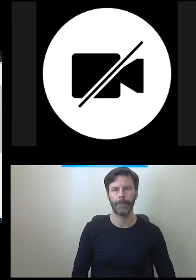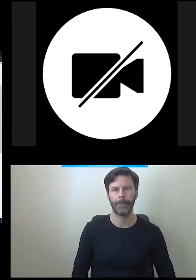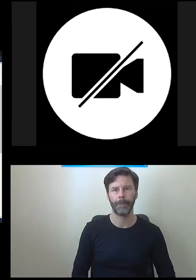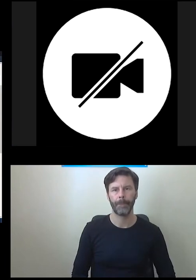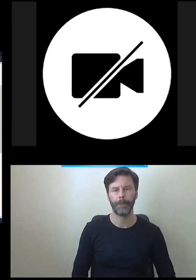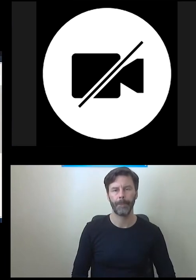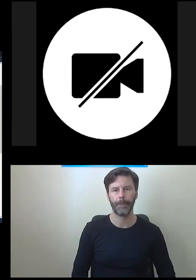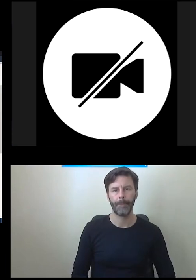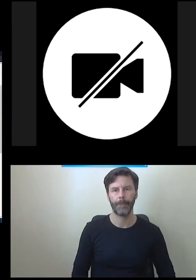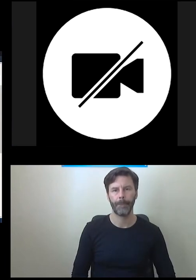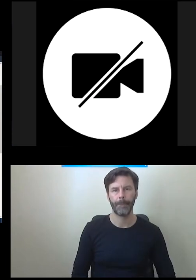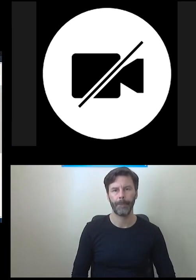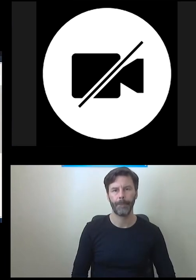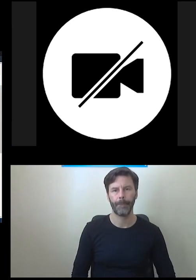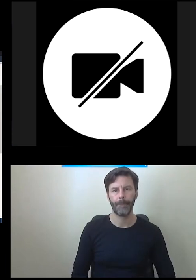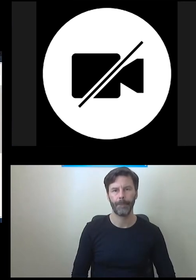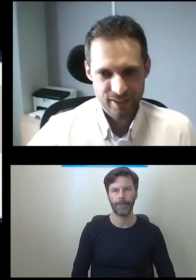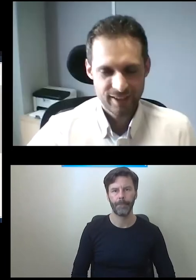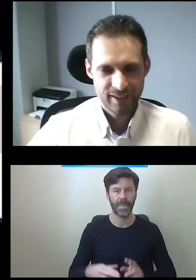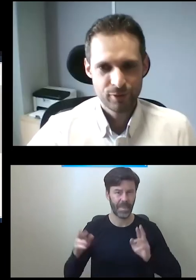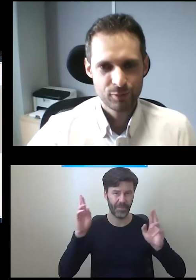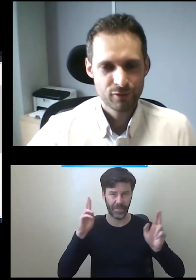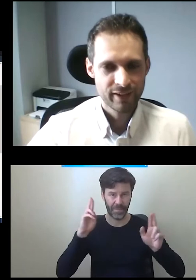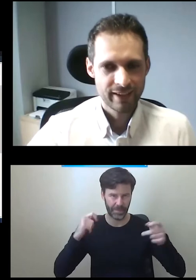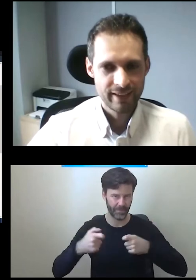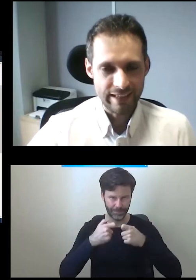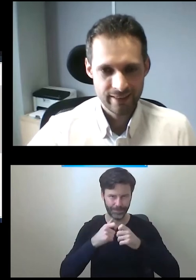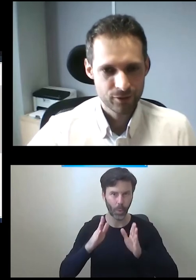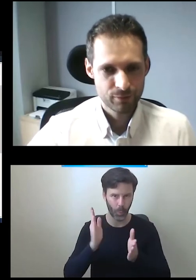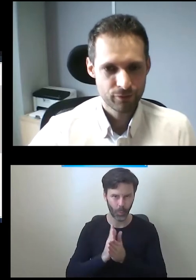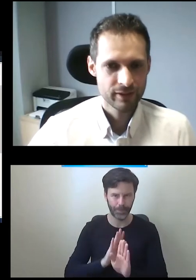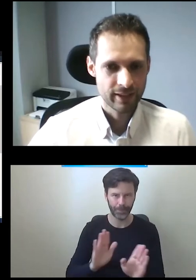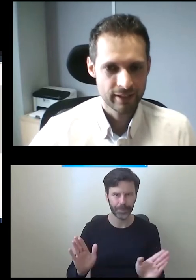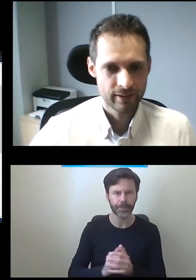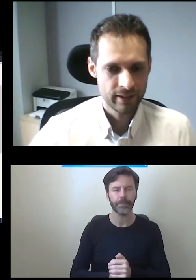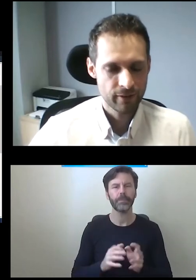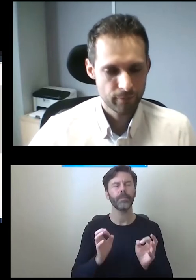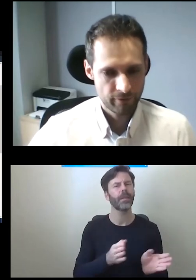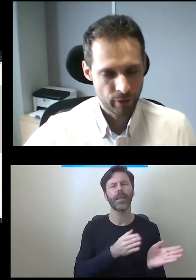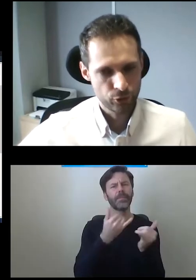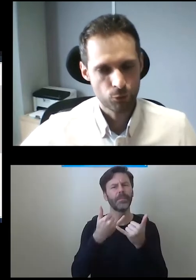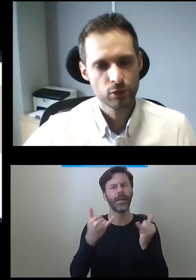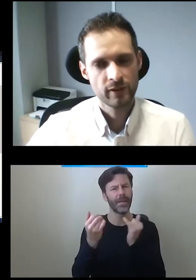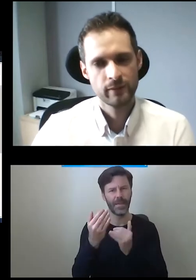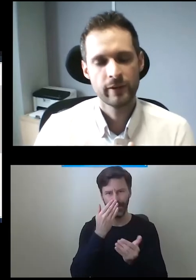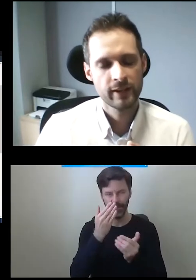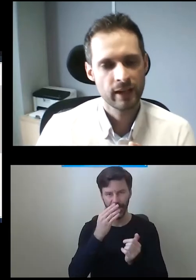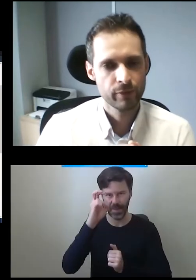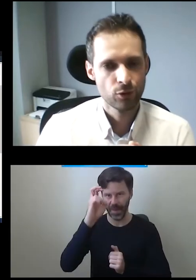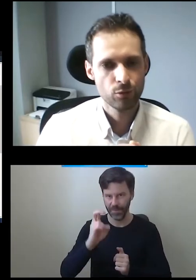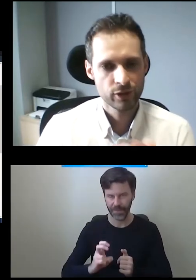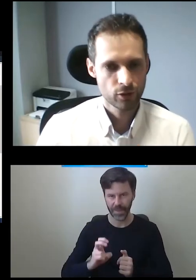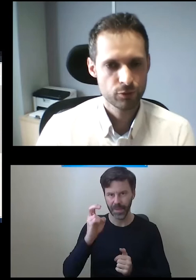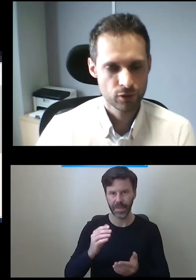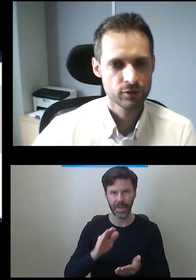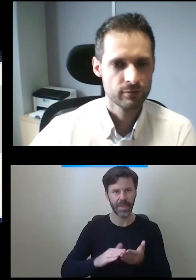O, już. Także biorąc pod uwagę innego typu windy, takie nie w pełni obudowane barierkami